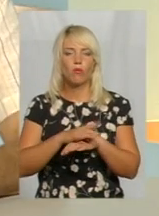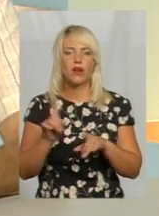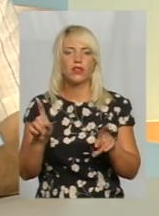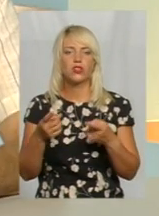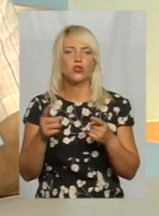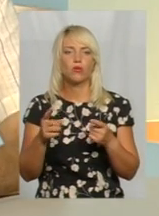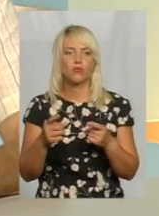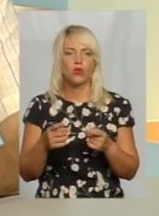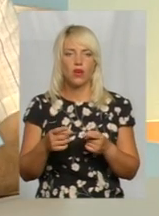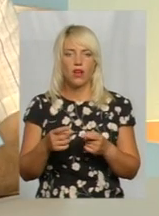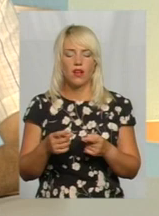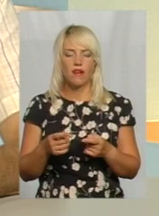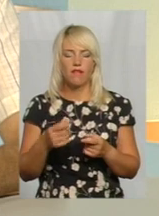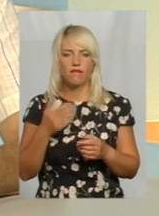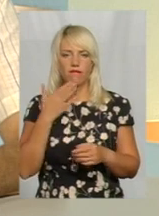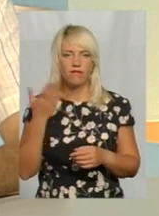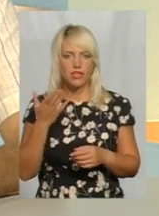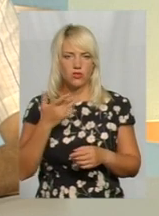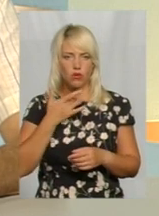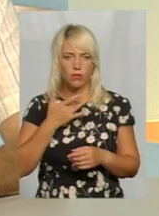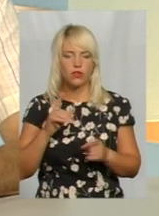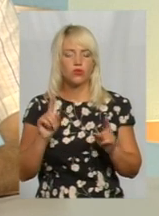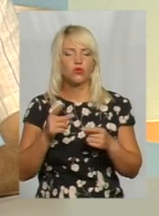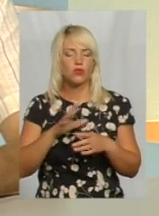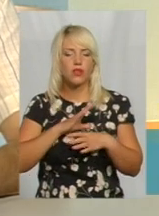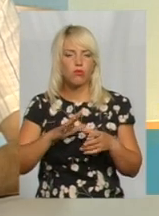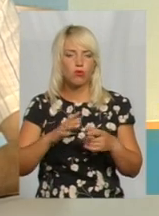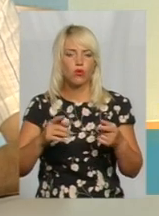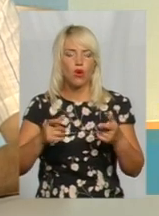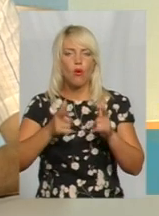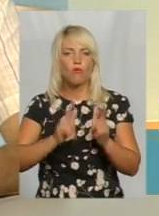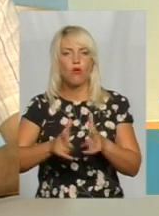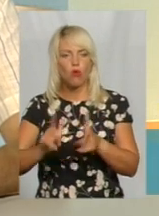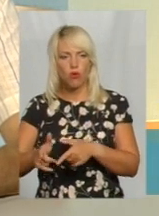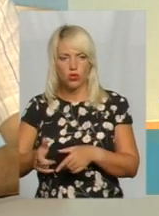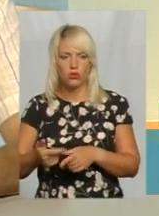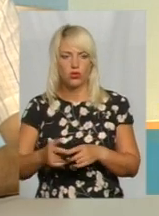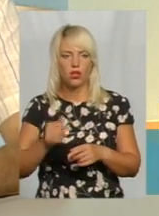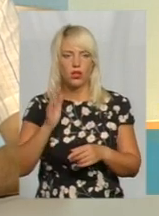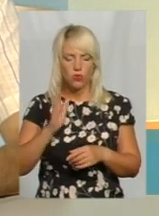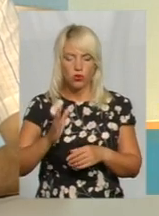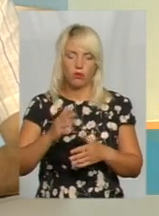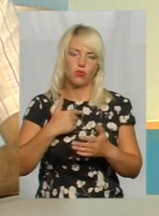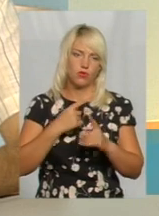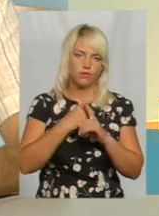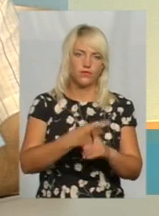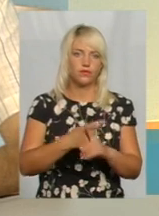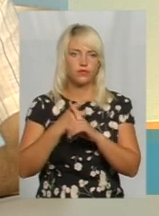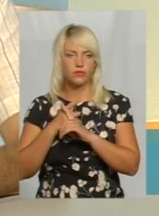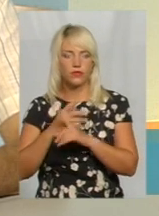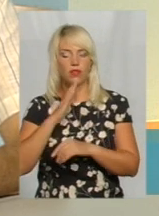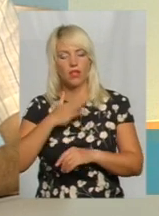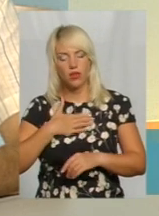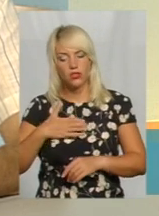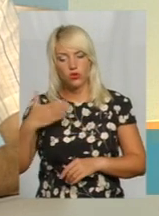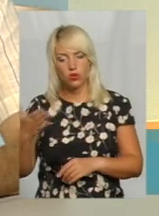не було погоджено, не було якоїсь дискусії з ними. Будемо рахувати і наша вина з нашої сторони, можливо, і зі сторони